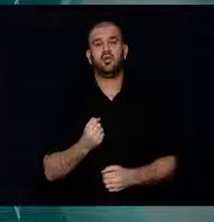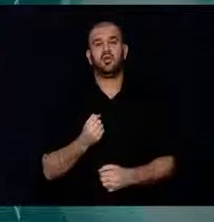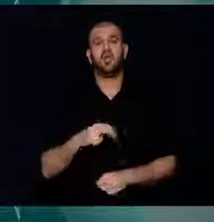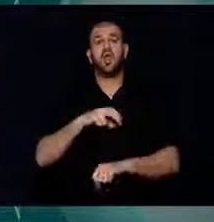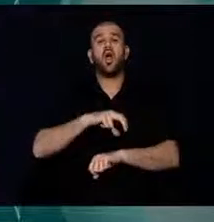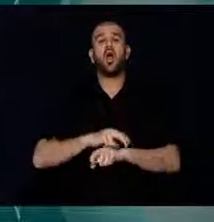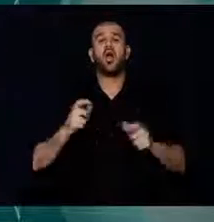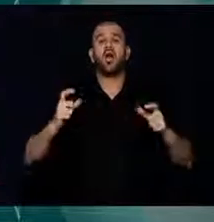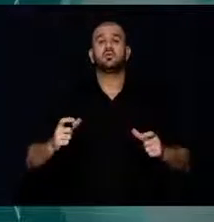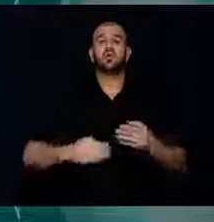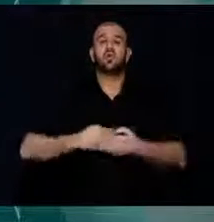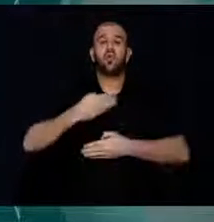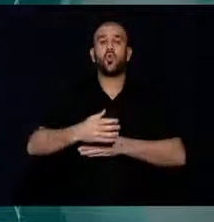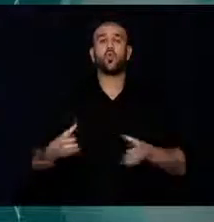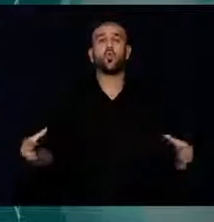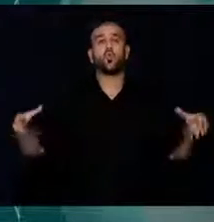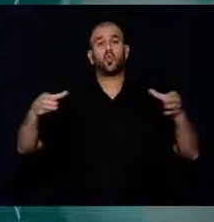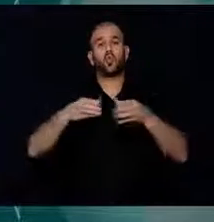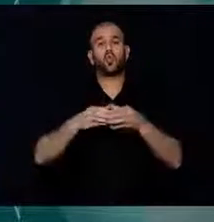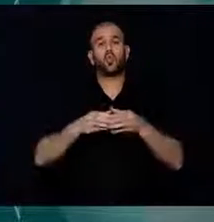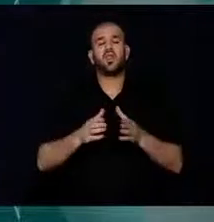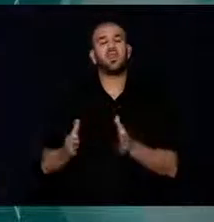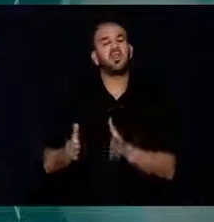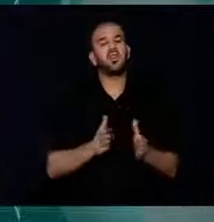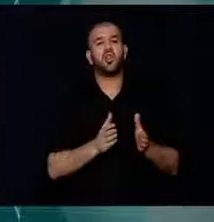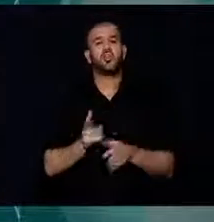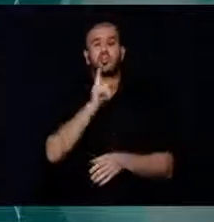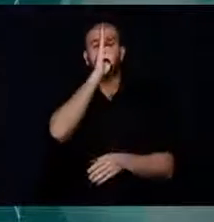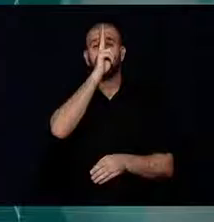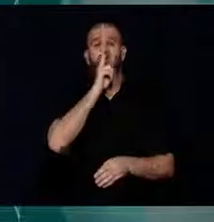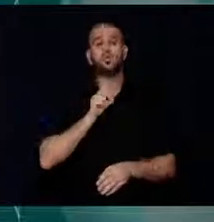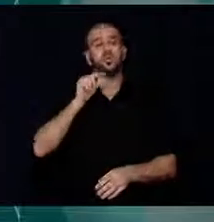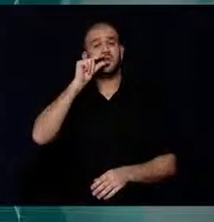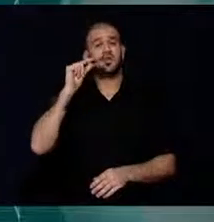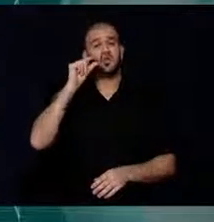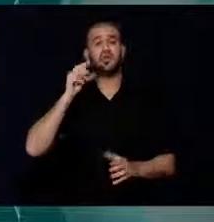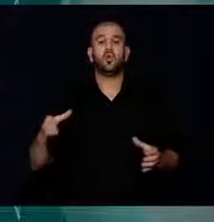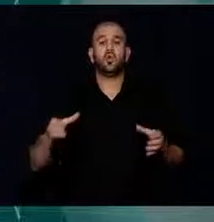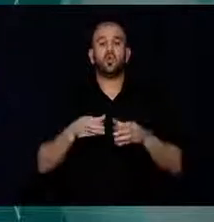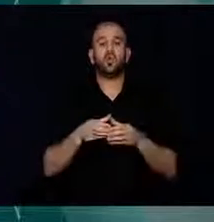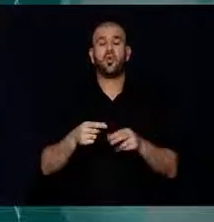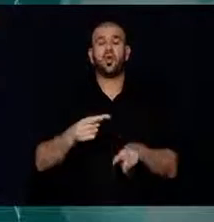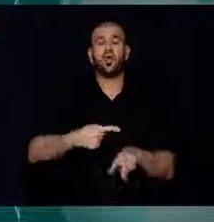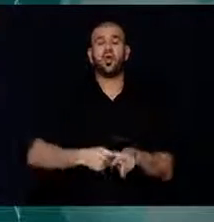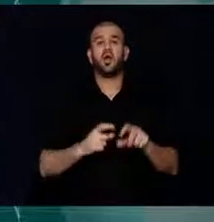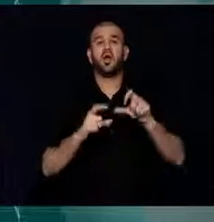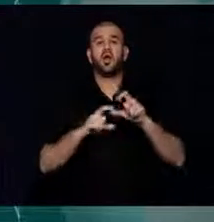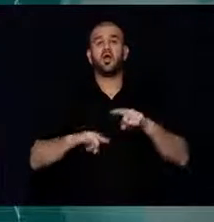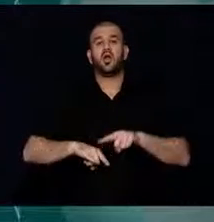Hastanenin önünde toplanan yaklaşık 200 kişilik grup,